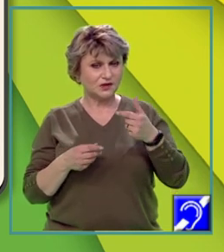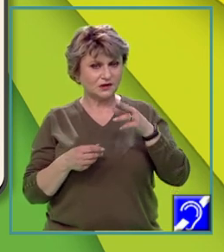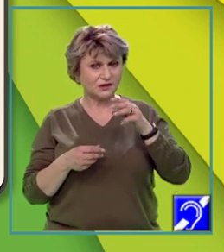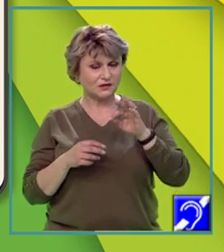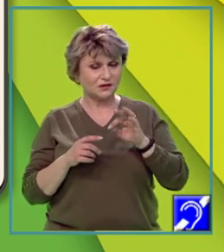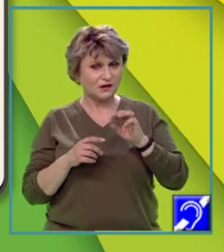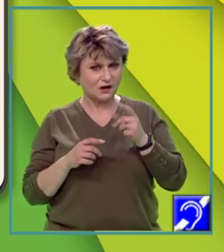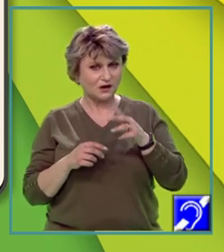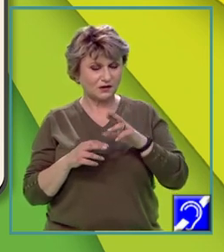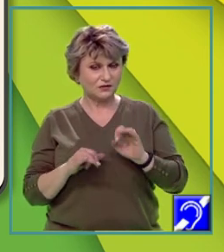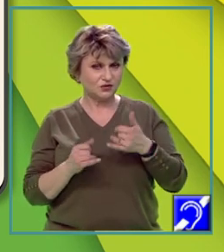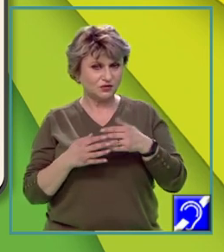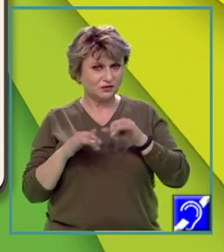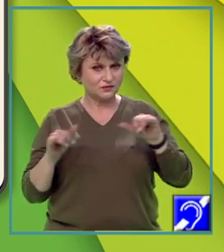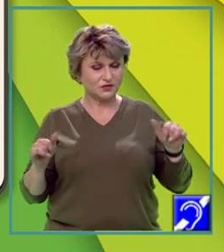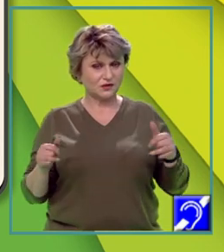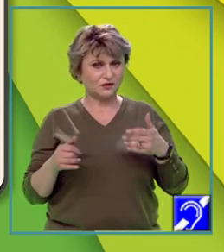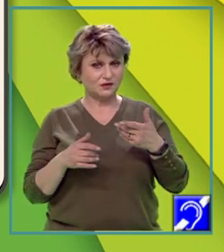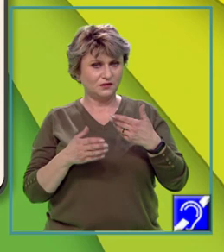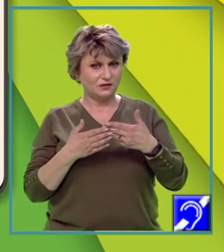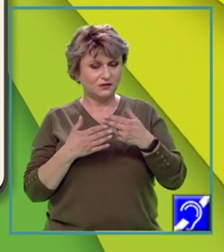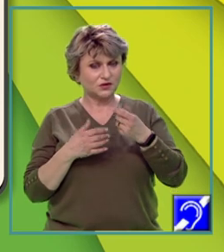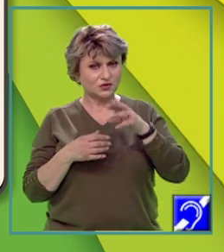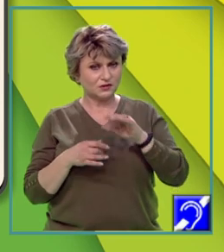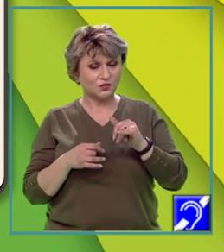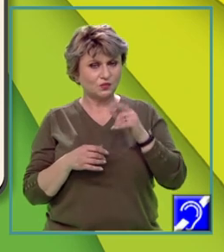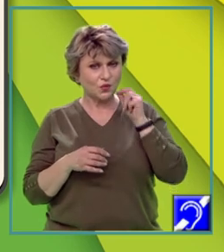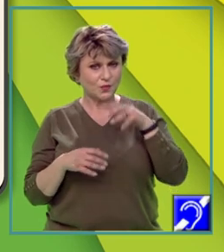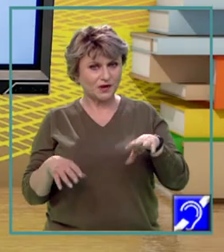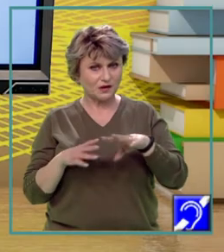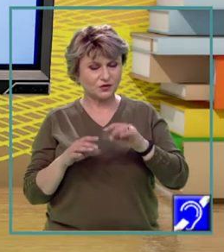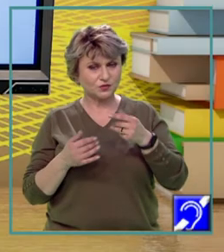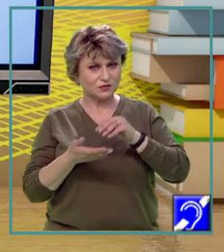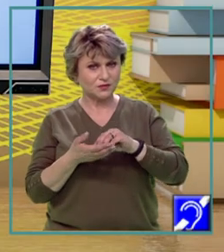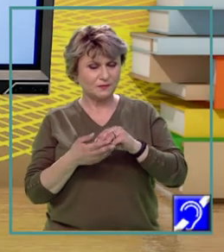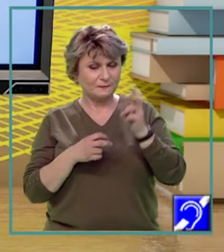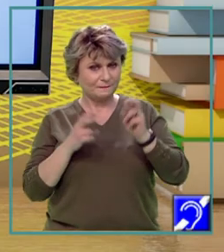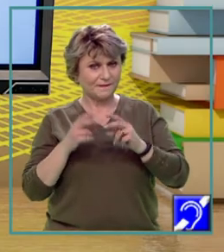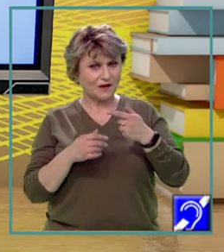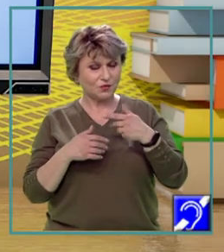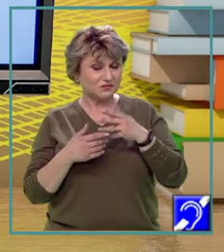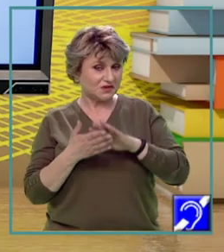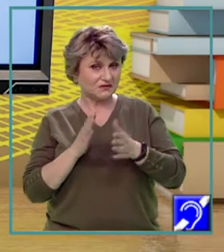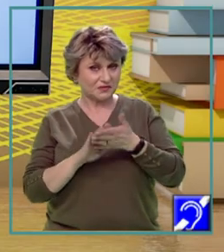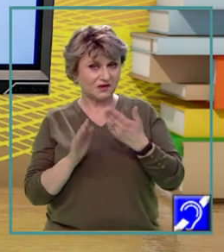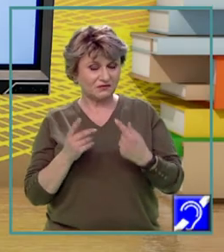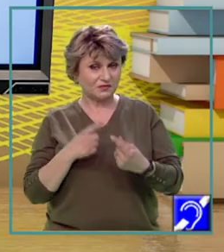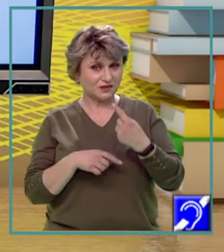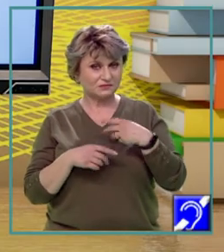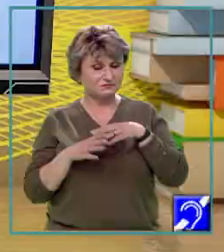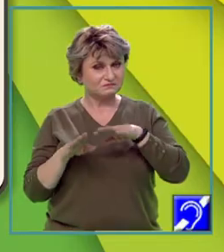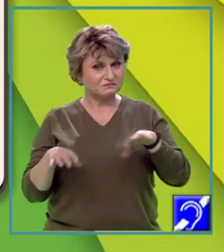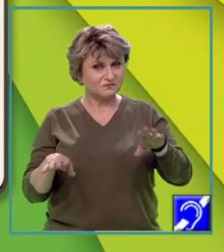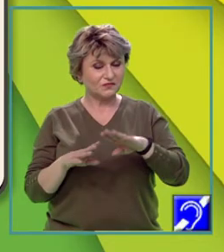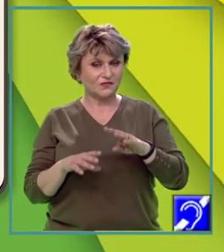apei freatice. Dezvoltarea așezărilor umane și activităților industriale au determinat apariția peisajelor